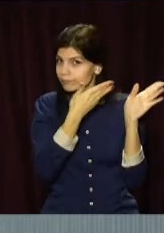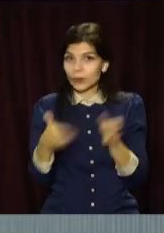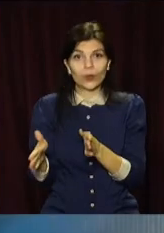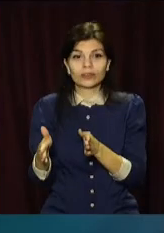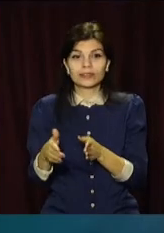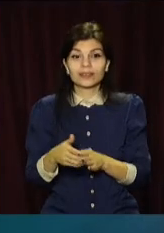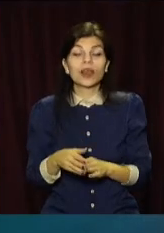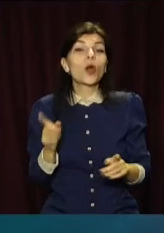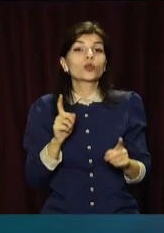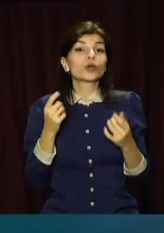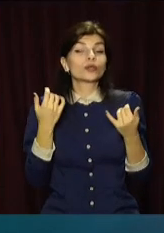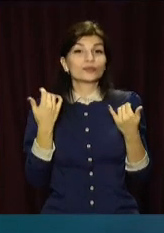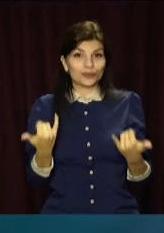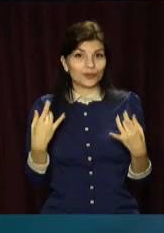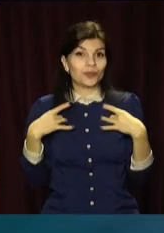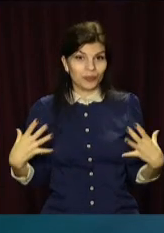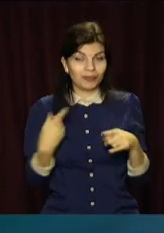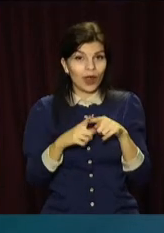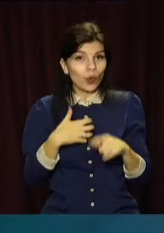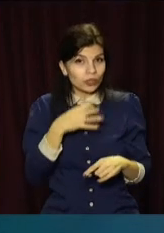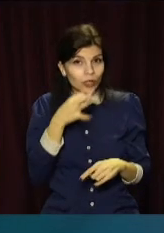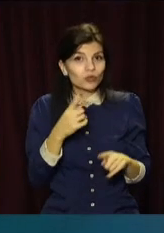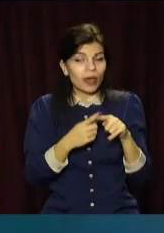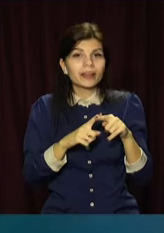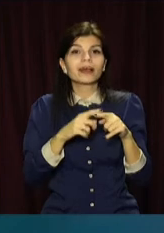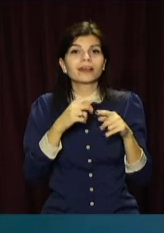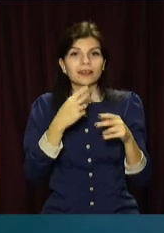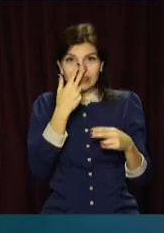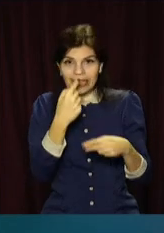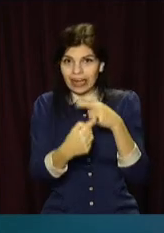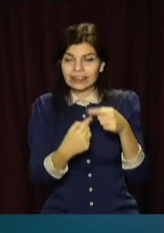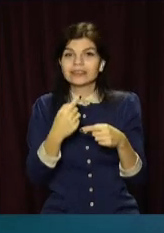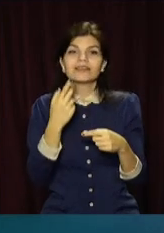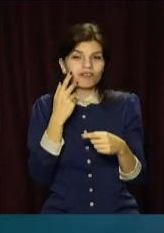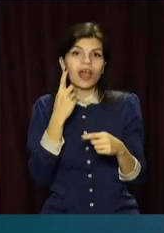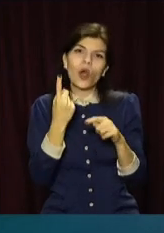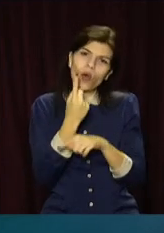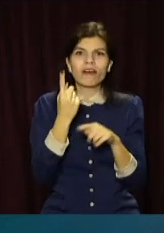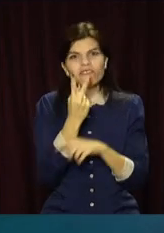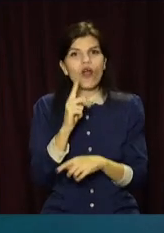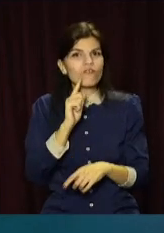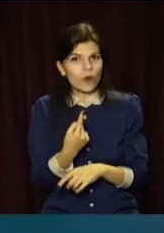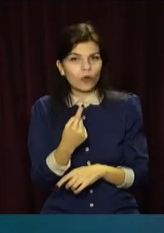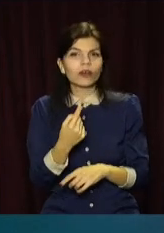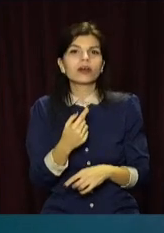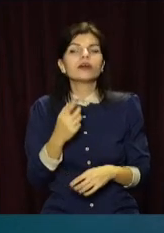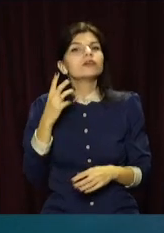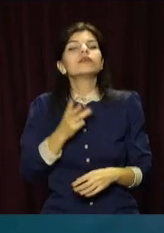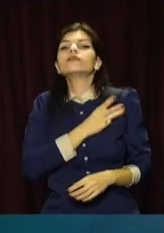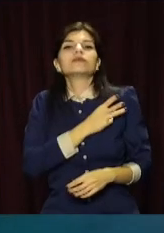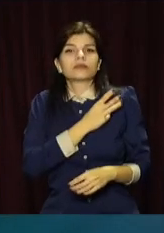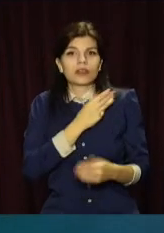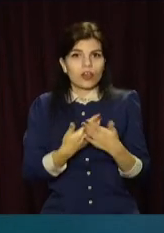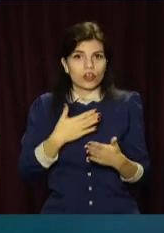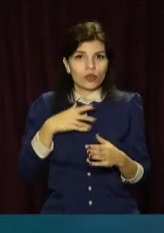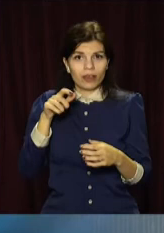Щодо сьогоднішнього заходу, хочу сказати, що це традиційно, що один-два рази на рік з ініціативи виходять